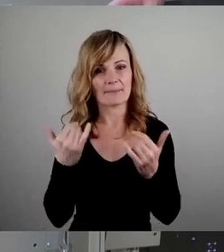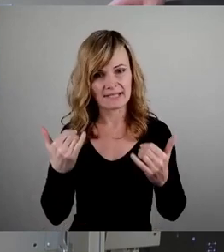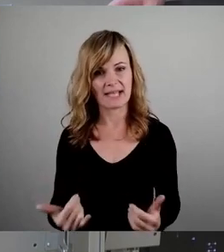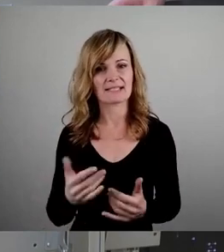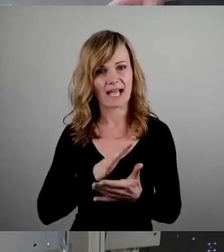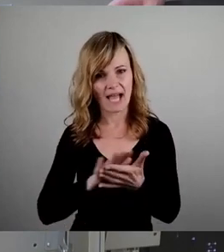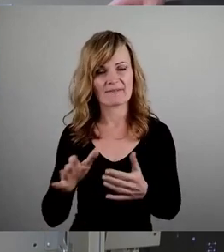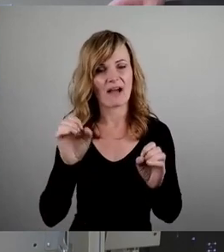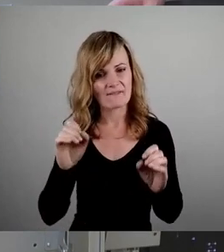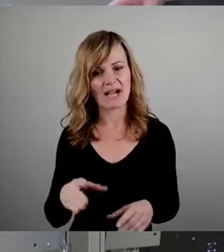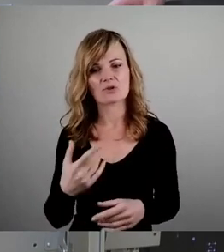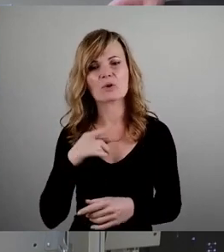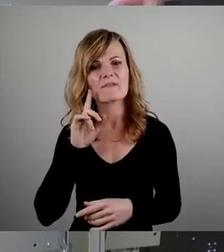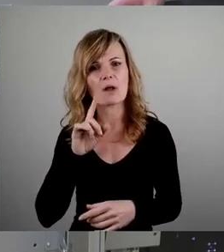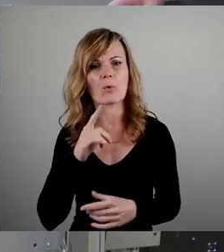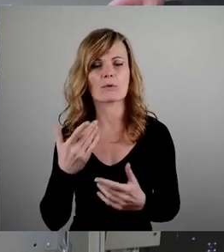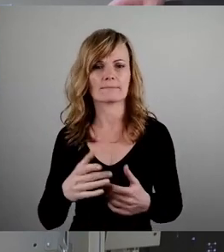falsch und verlogen zu sagen.